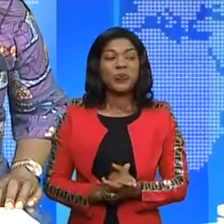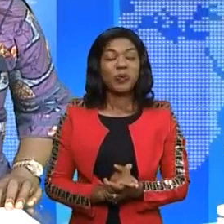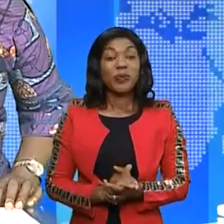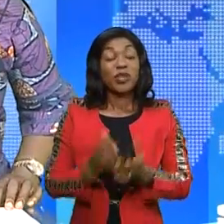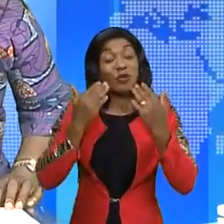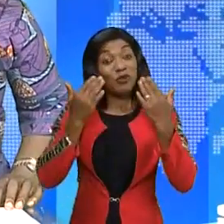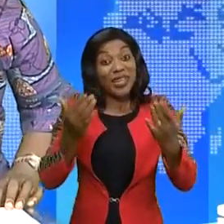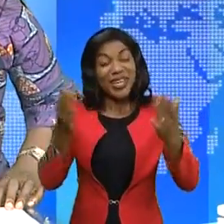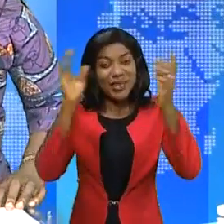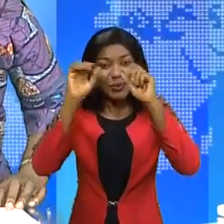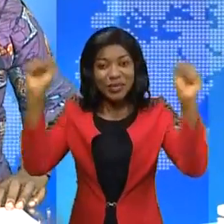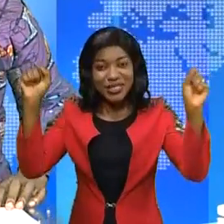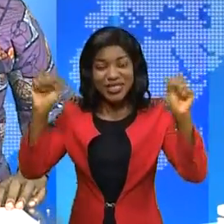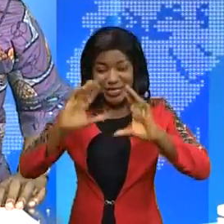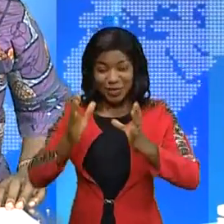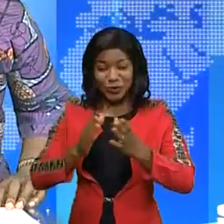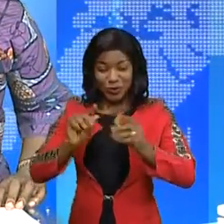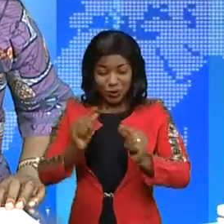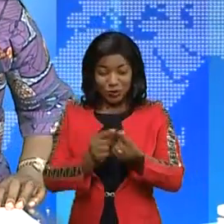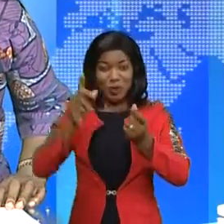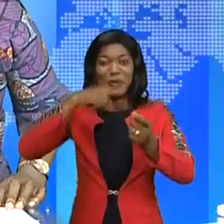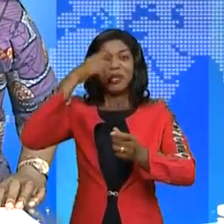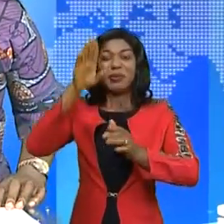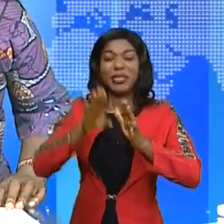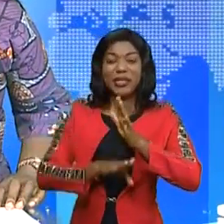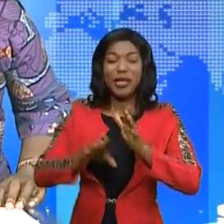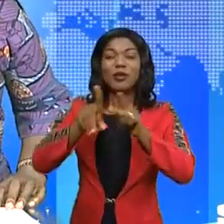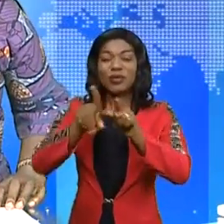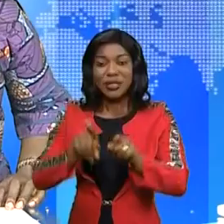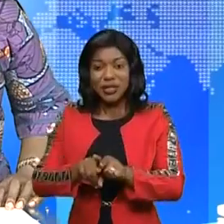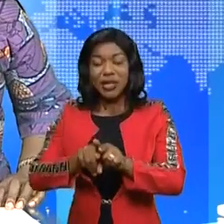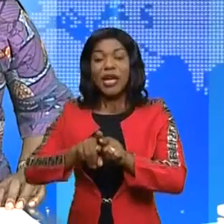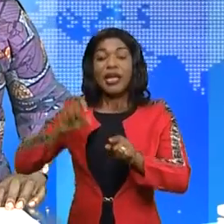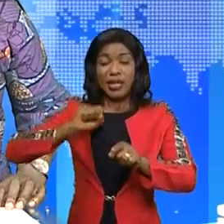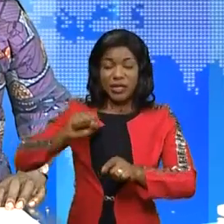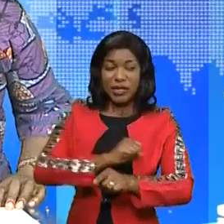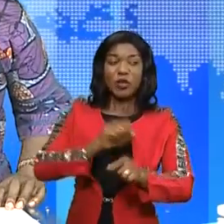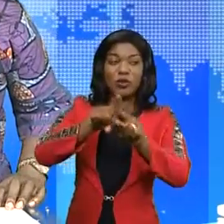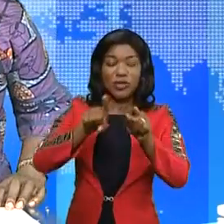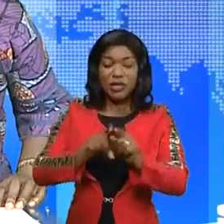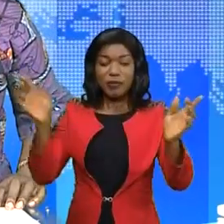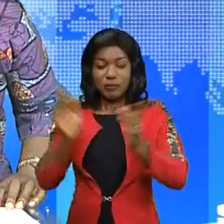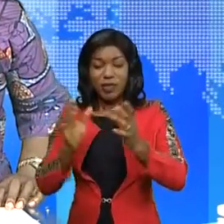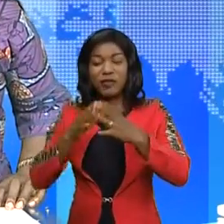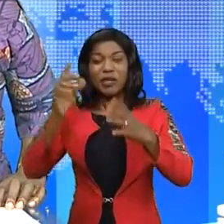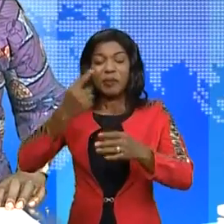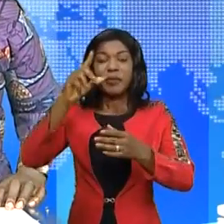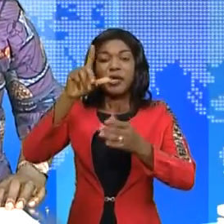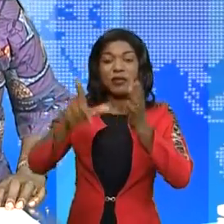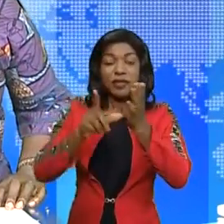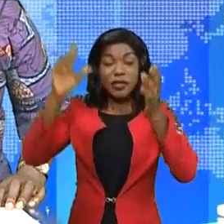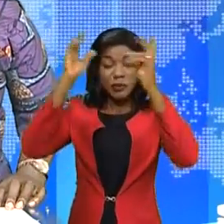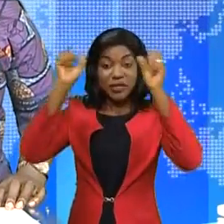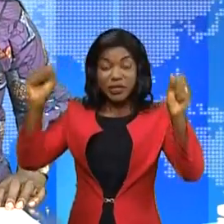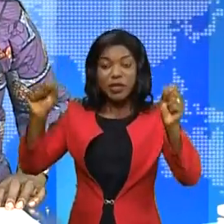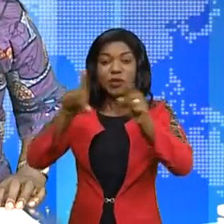Voilà les présidents de tous les groupes parlementaires que compte la Chambre basse du Parlement, statués avec le premier vice-président, sur les postes